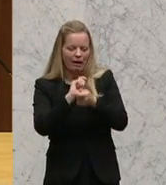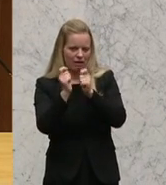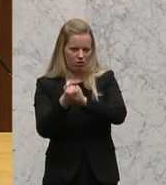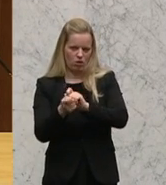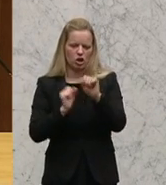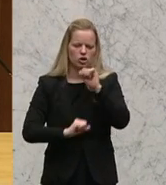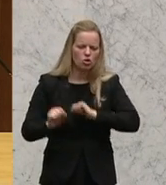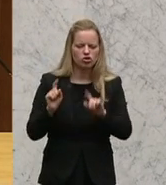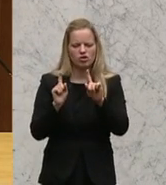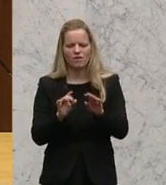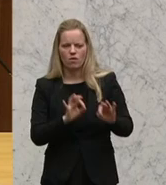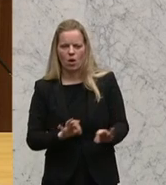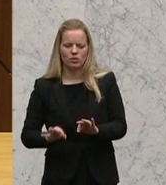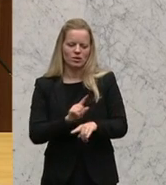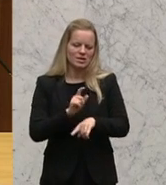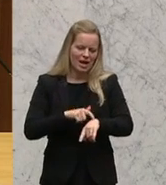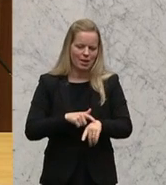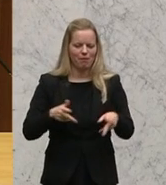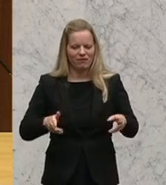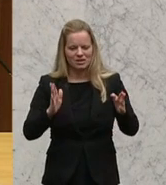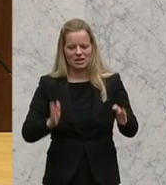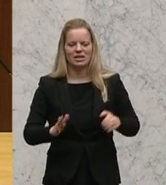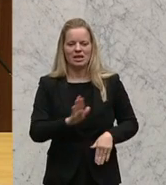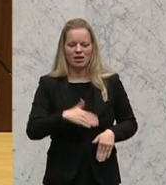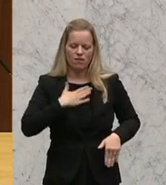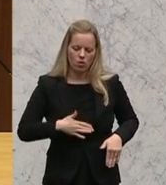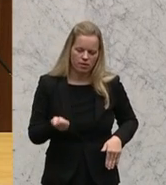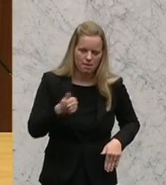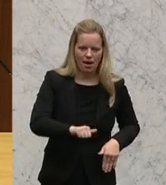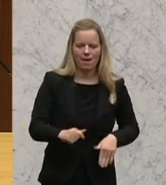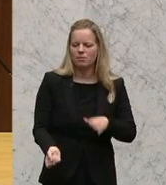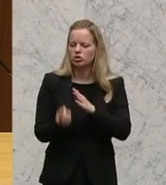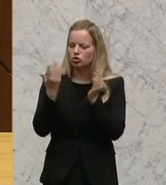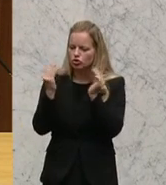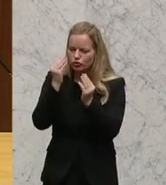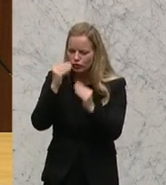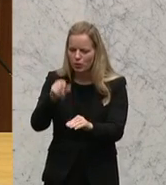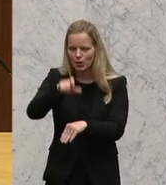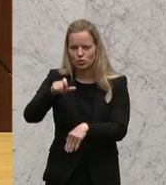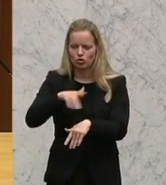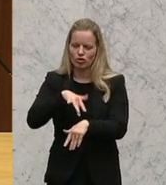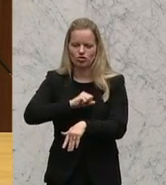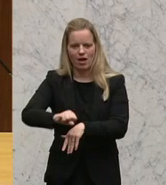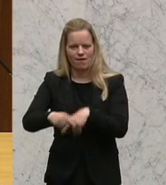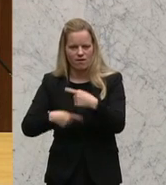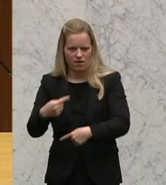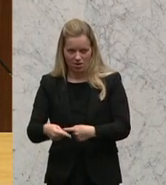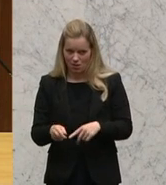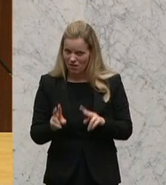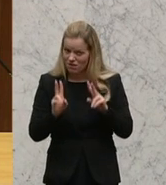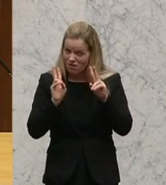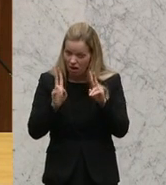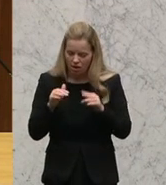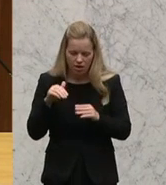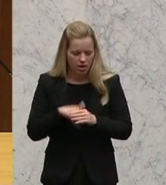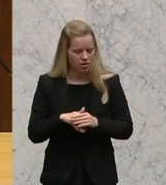zeitlich befristet sein, es kommt das Kindeswohl hinein, es soll schnellere Verfahren für besonders schutzwürdige Personen geben und täuschen darüber hinweg, dass Sie hier einen